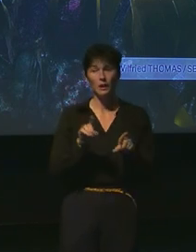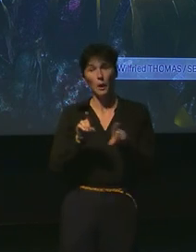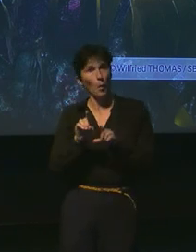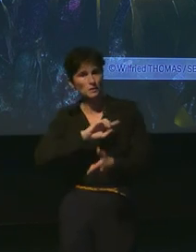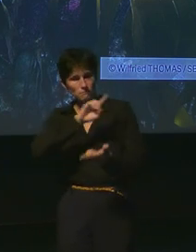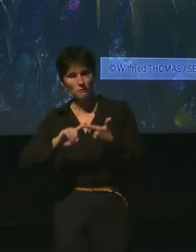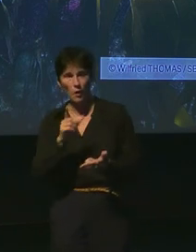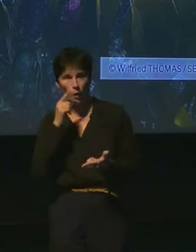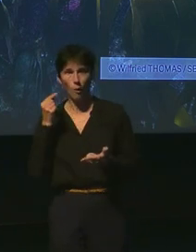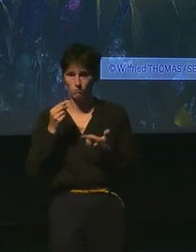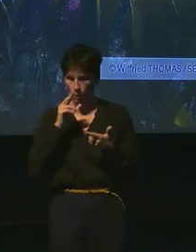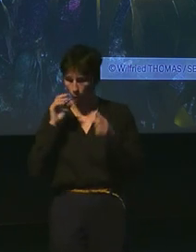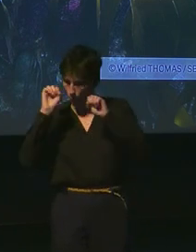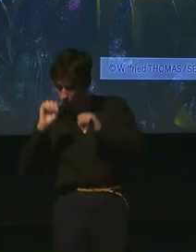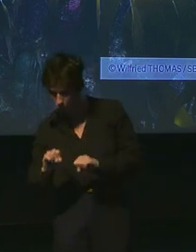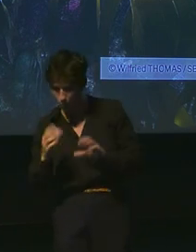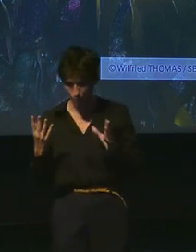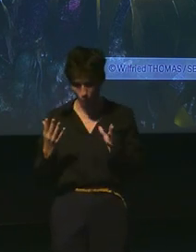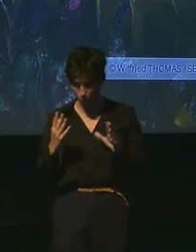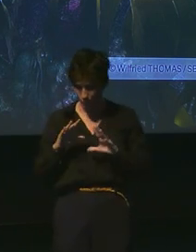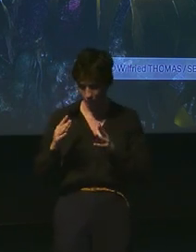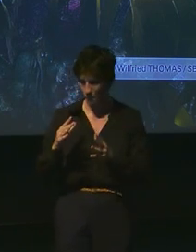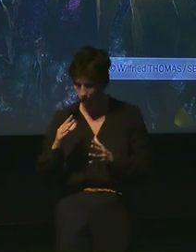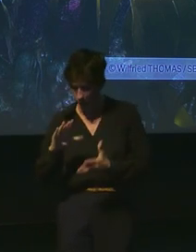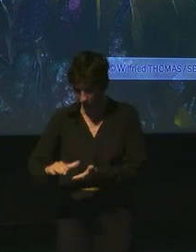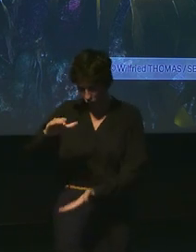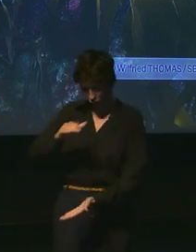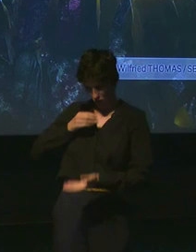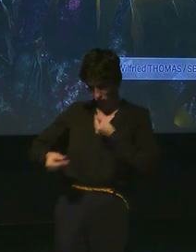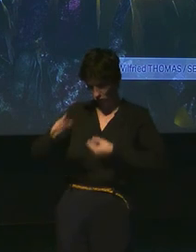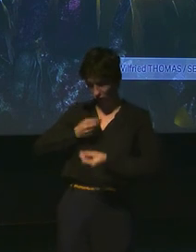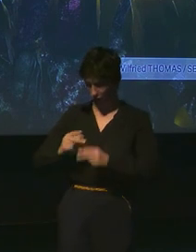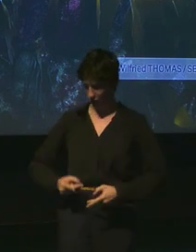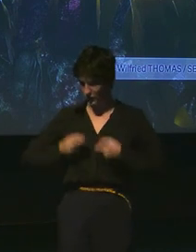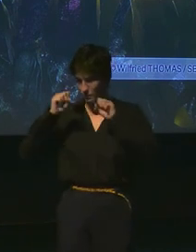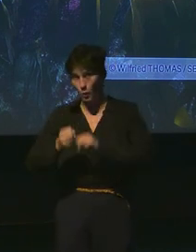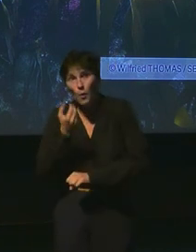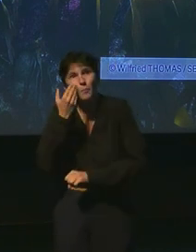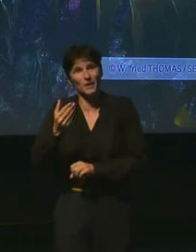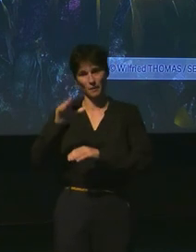'océan à condition leur préserver. Quel message participateur au disant de l'inception.